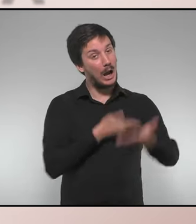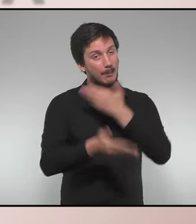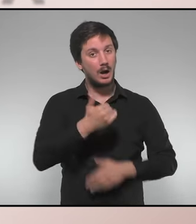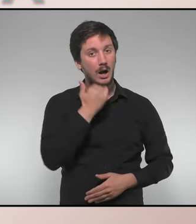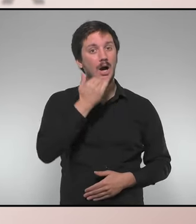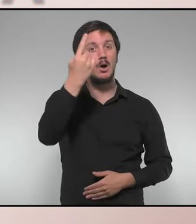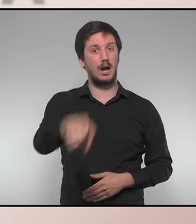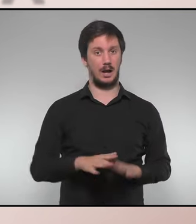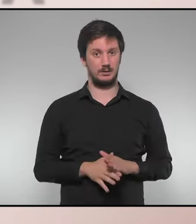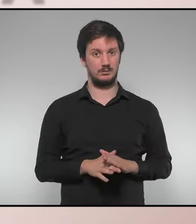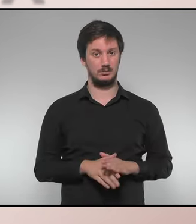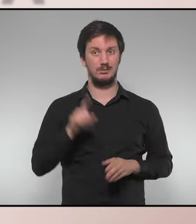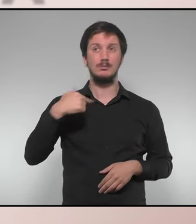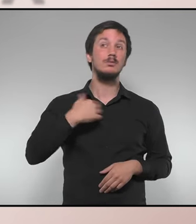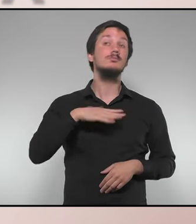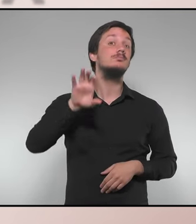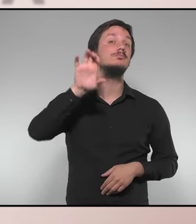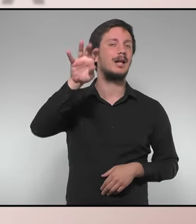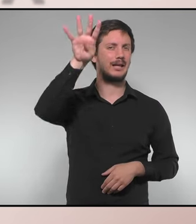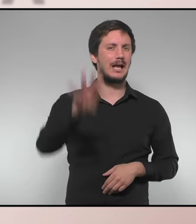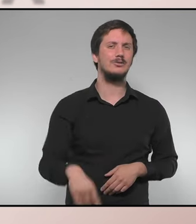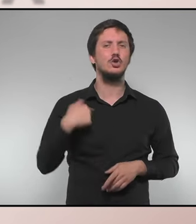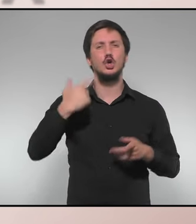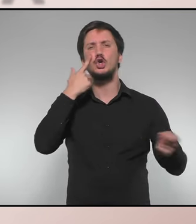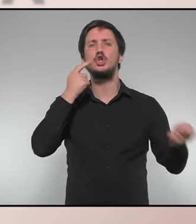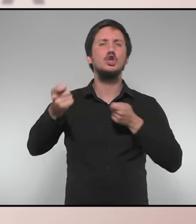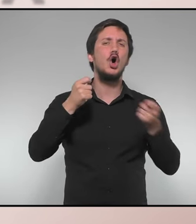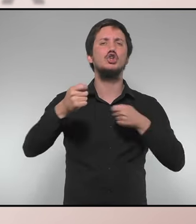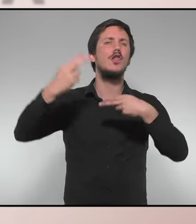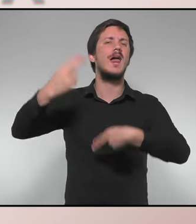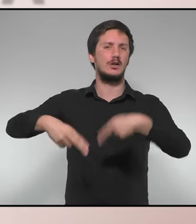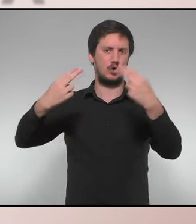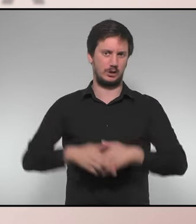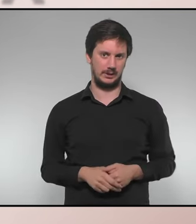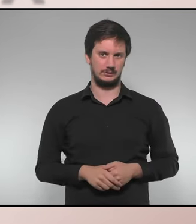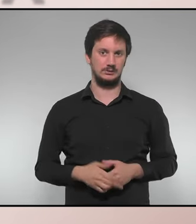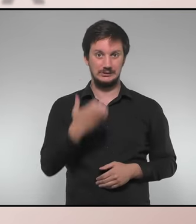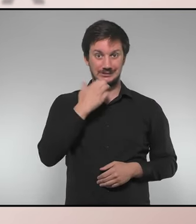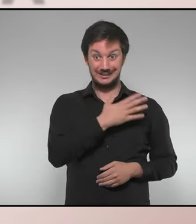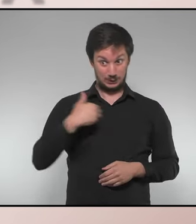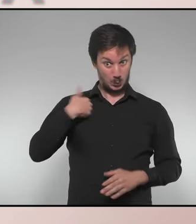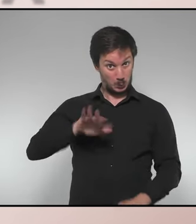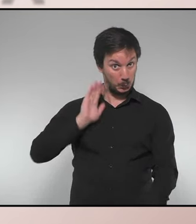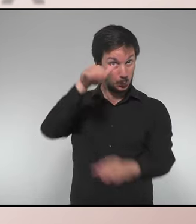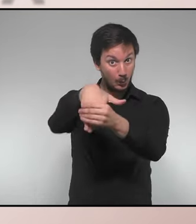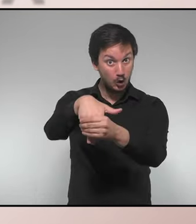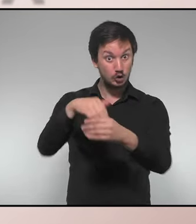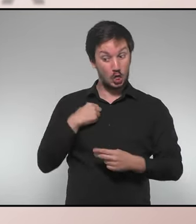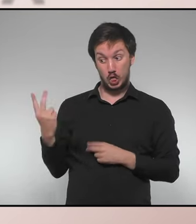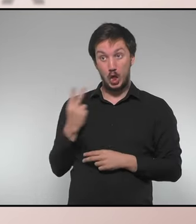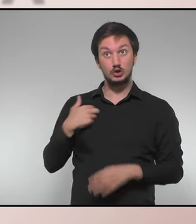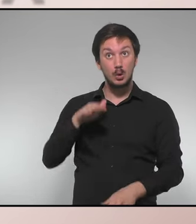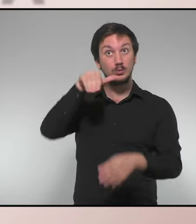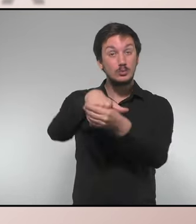La restitució de l'Estat català i el control estricte de les seves fronteres. Si algú val el nostre vot, els nostres dos vots